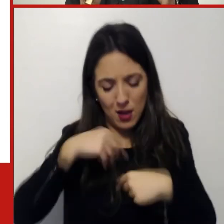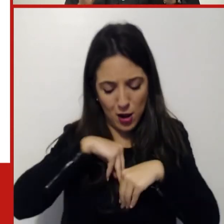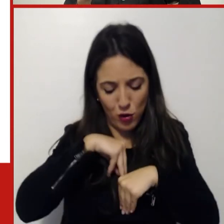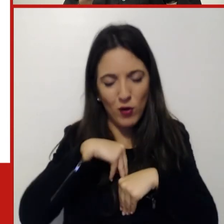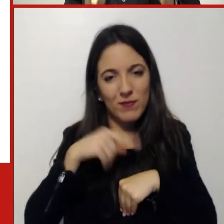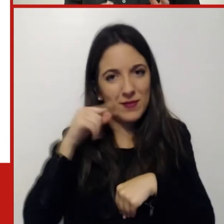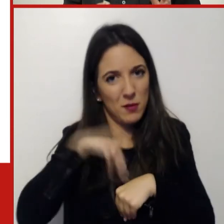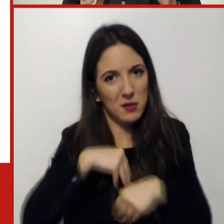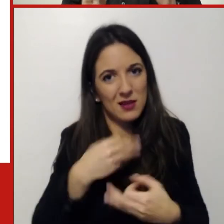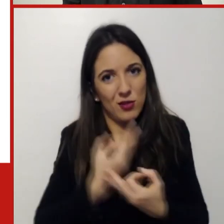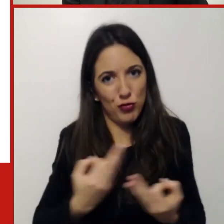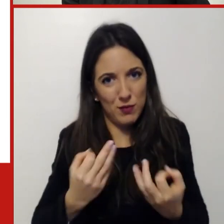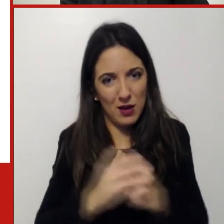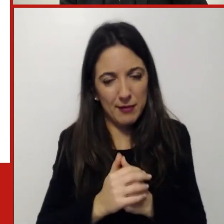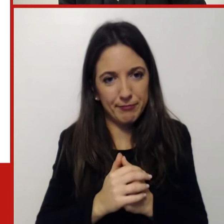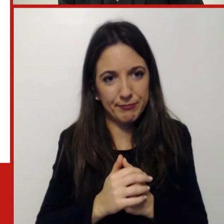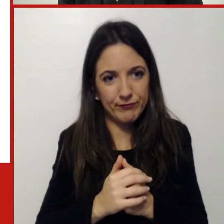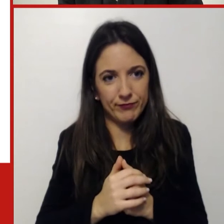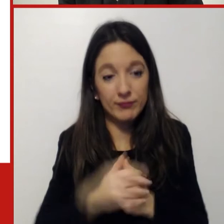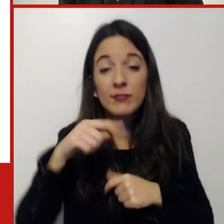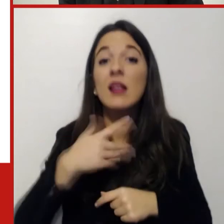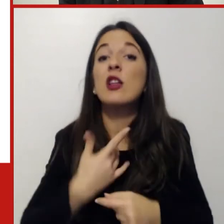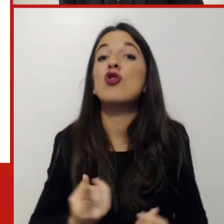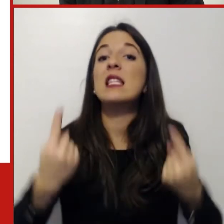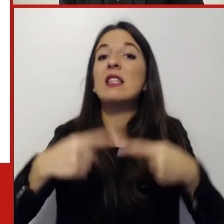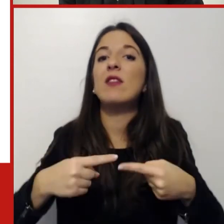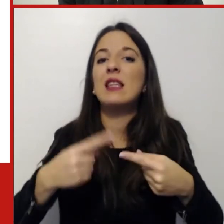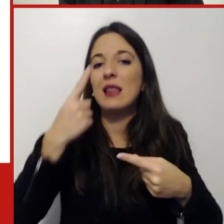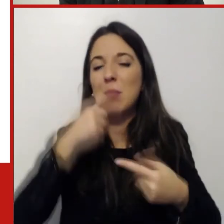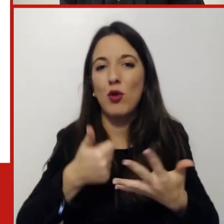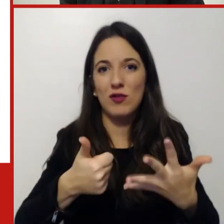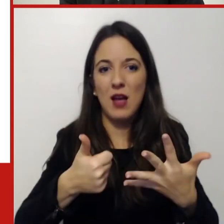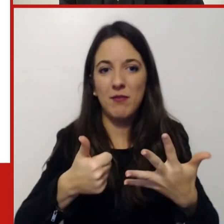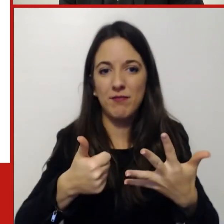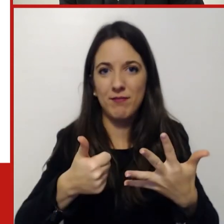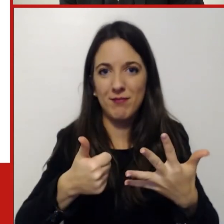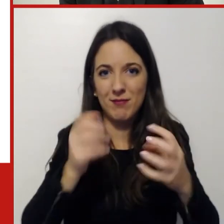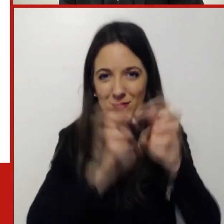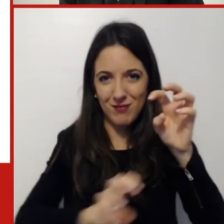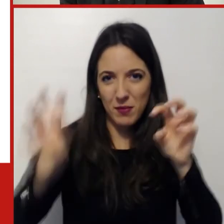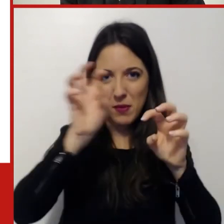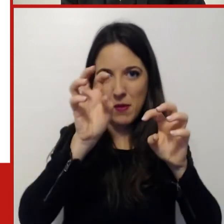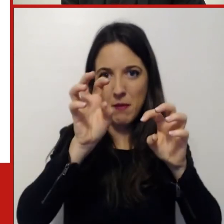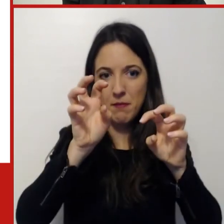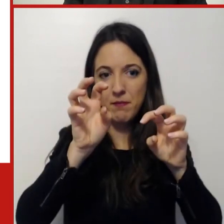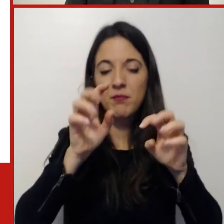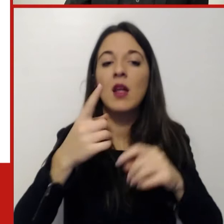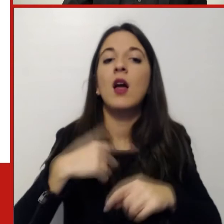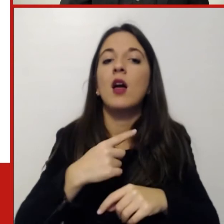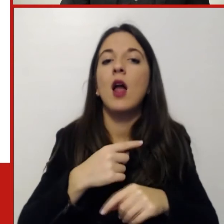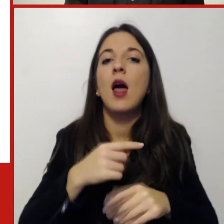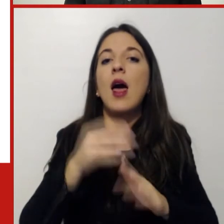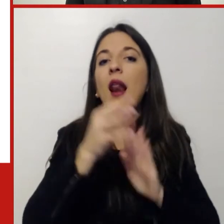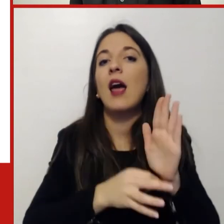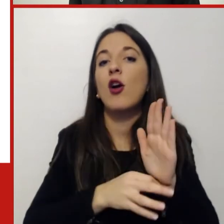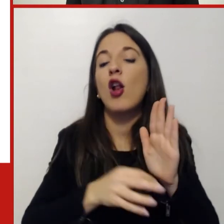di grande sfida che in questo momento viviamo consolidare le policy di smart working oggi le